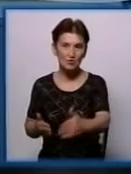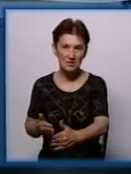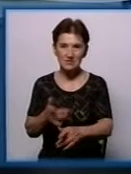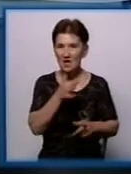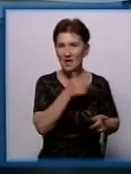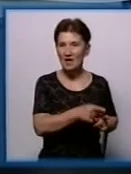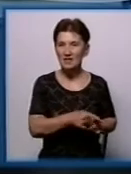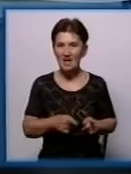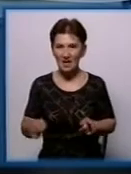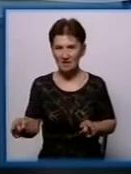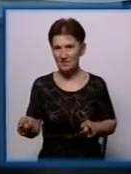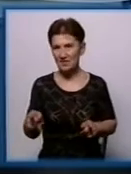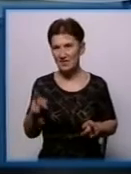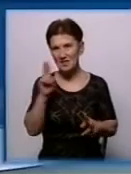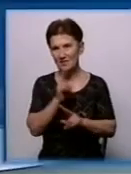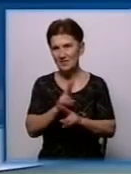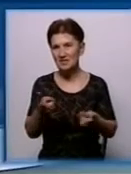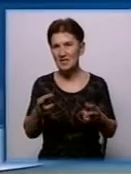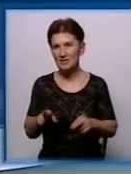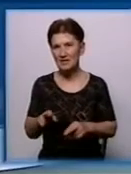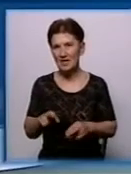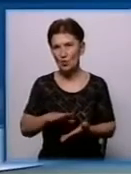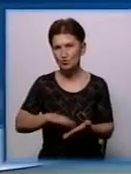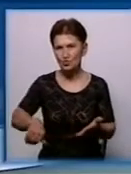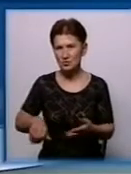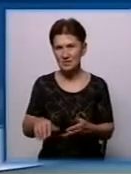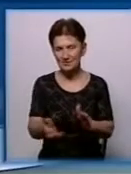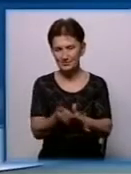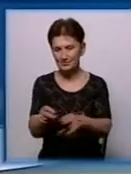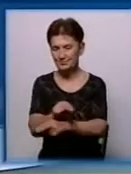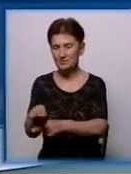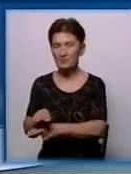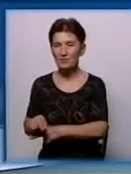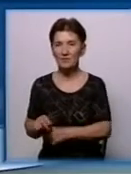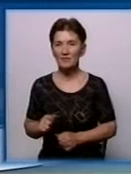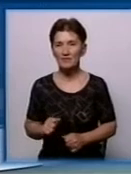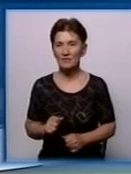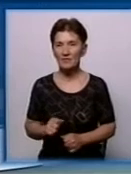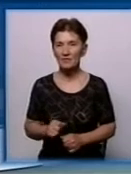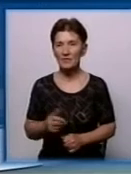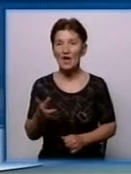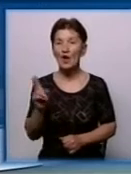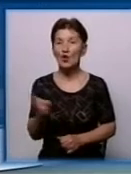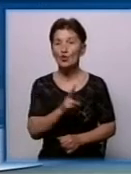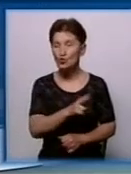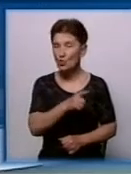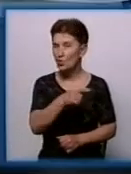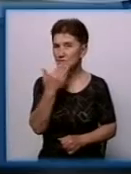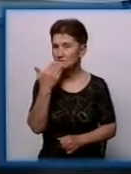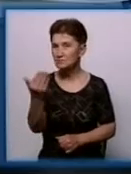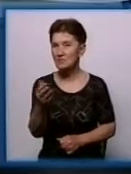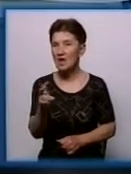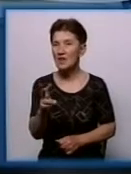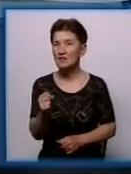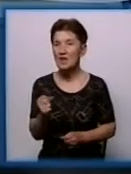визначені для усунення цих недоліків. Скільки часу, як правило, відводиться вами і хто пропонує терміну? За скільки